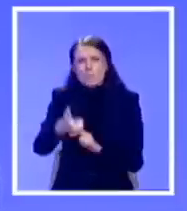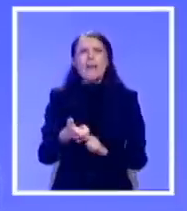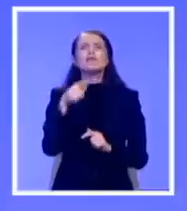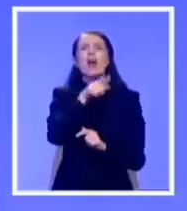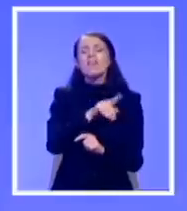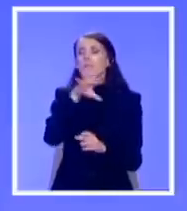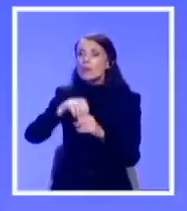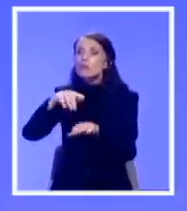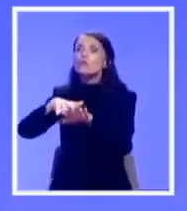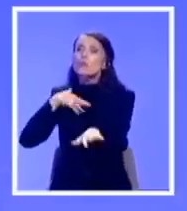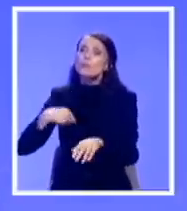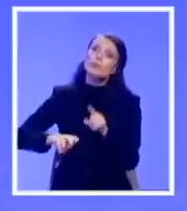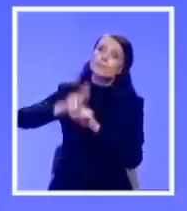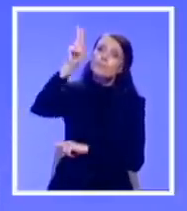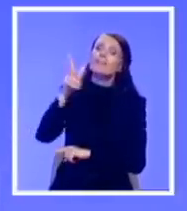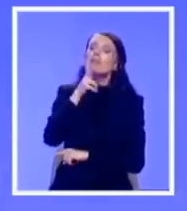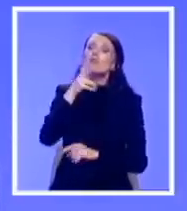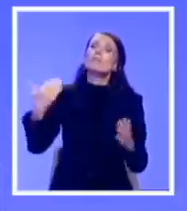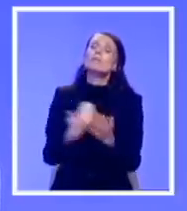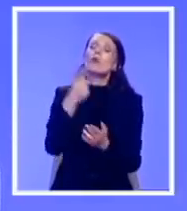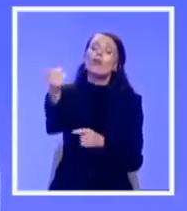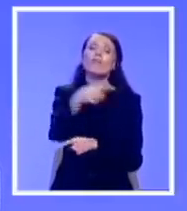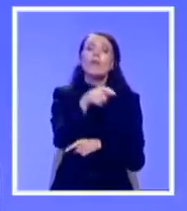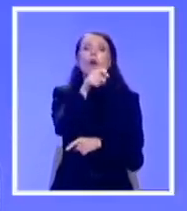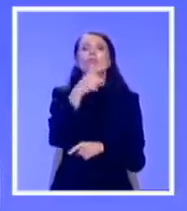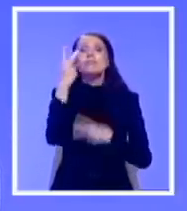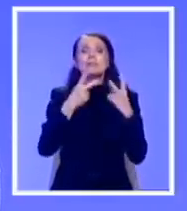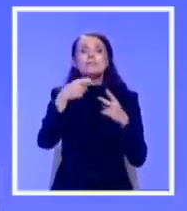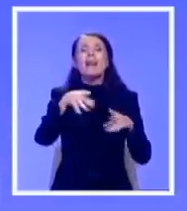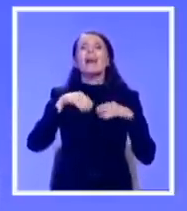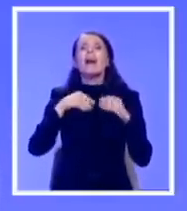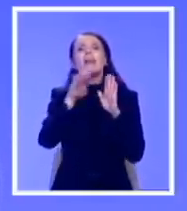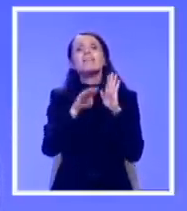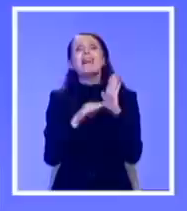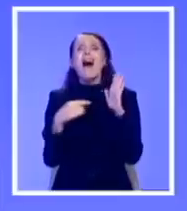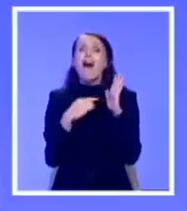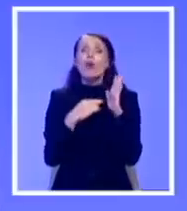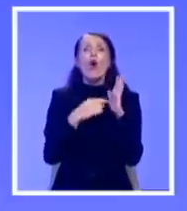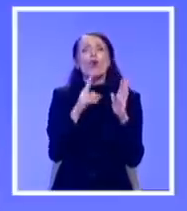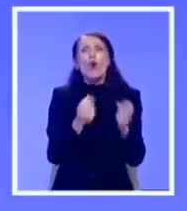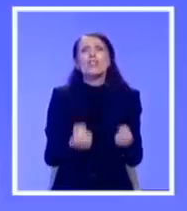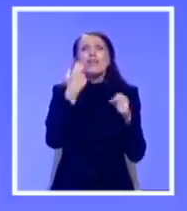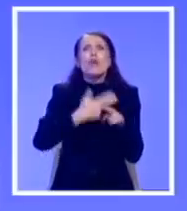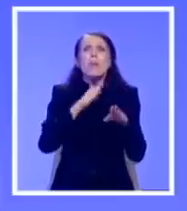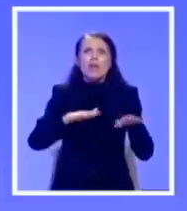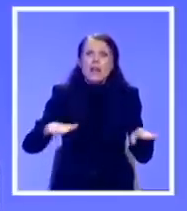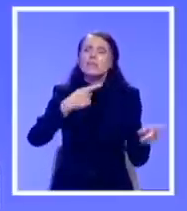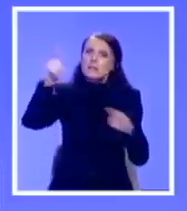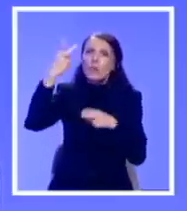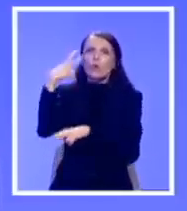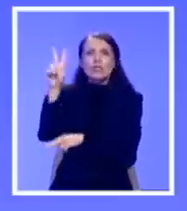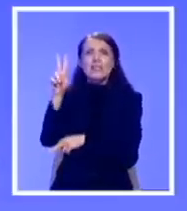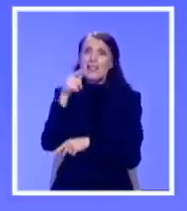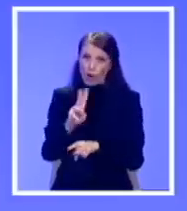na Dnevni red Skupštine predlog zakona o lečenju teško bolesne dece u inostranstvu. Ne putem SMS poruka, već iz budžeta